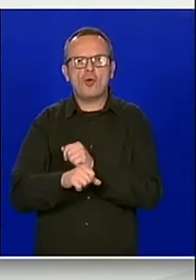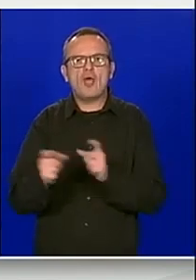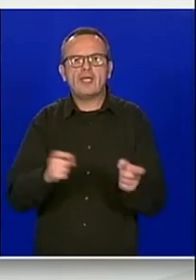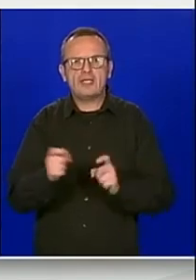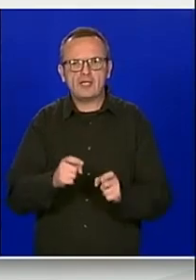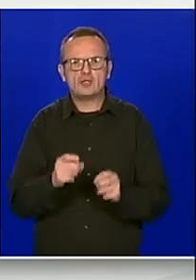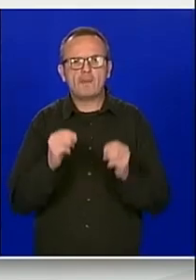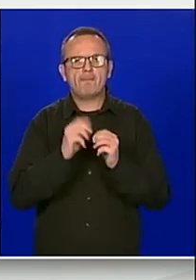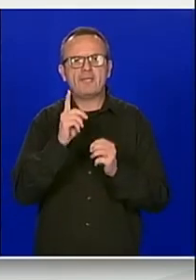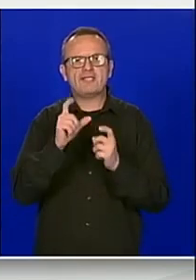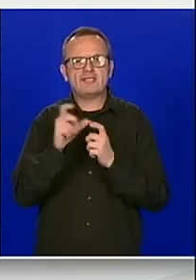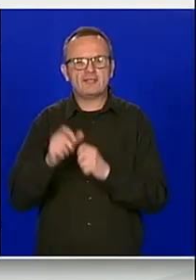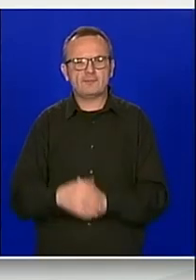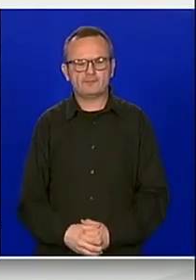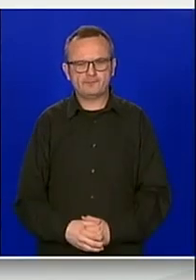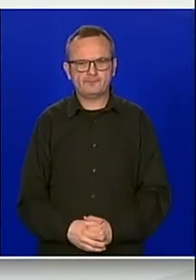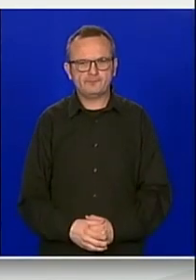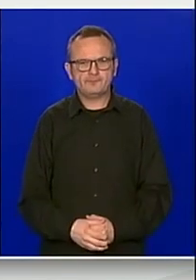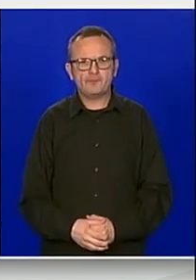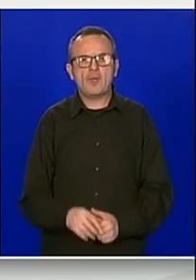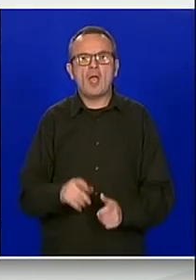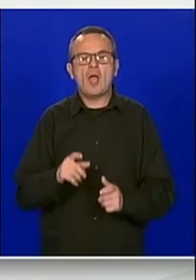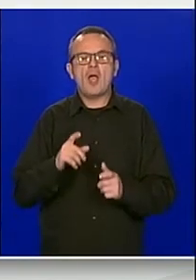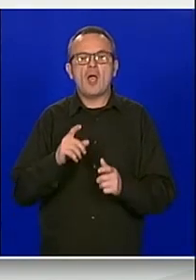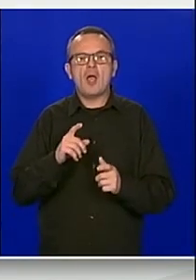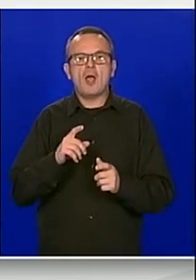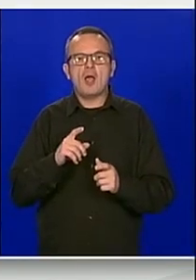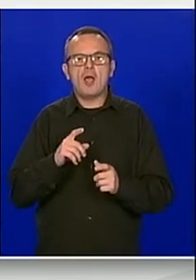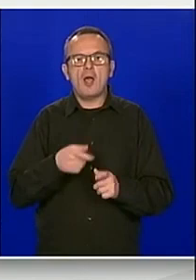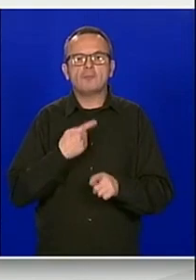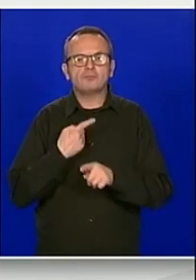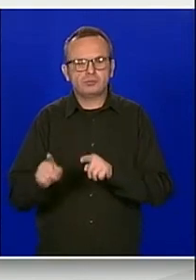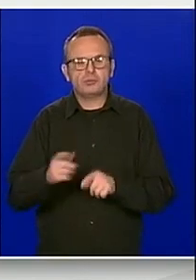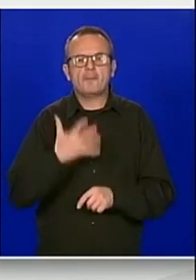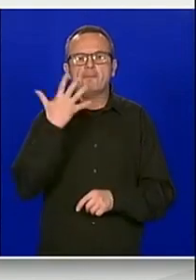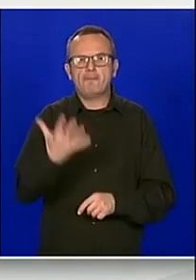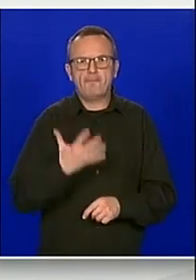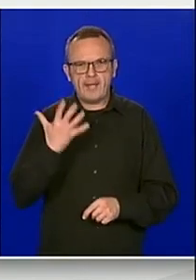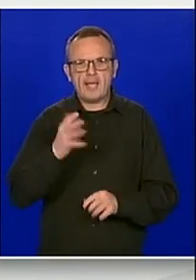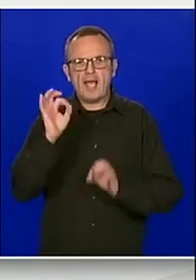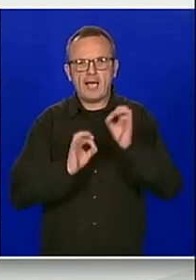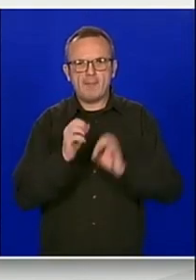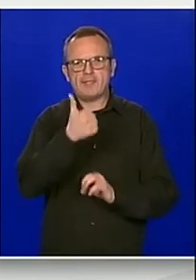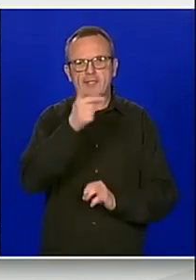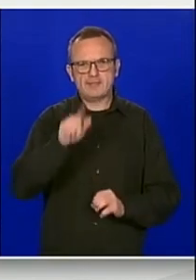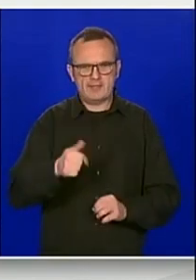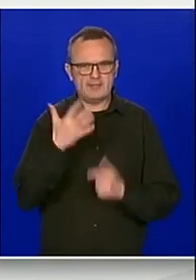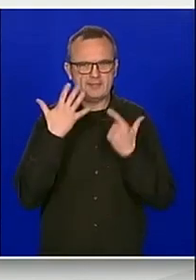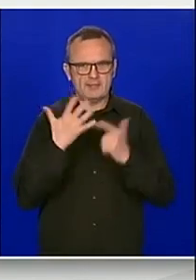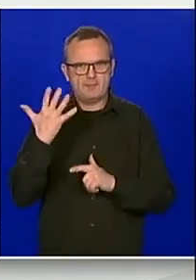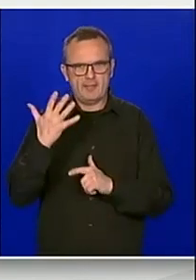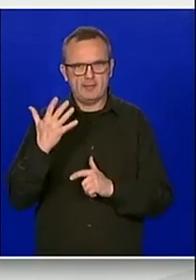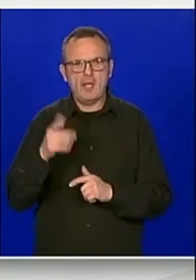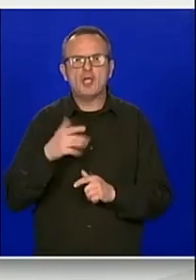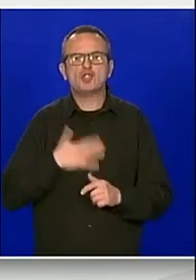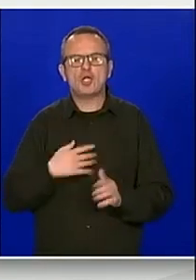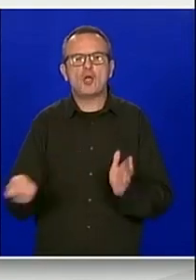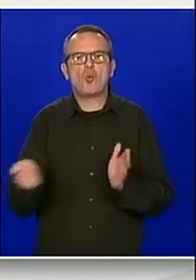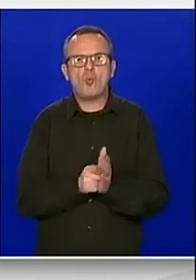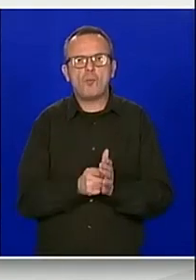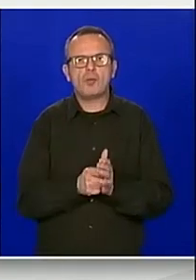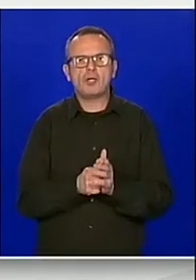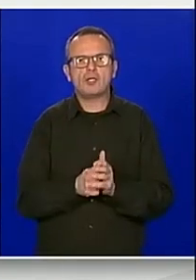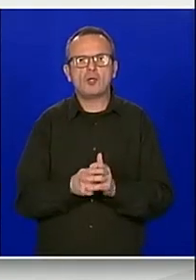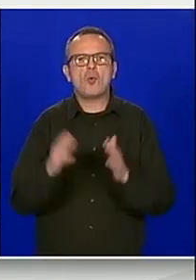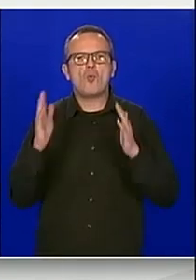milioni pol, kod Ersteštaj Merkviše banke, otplata pet godina, kamarna stopa 1,70, kupovina nekretnine za razvoj